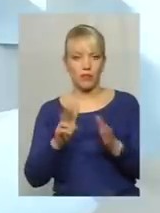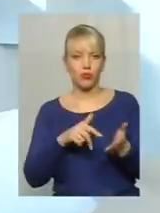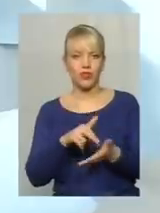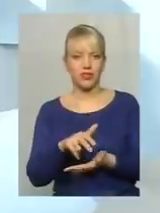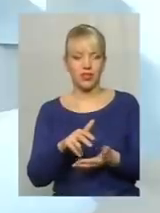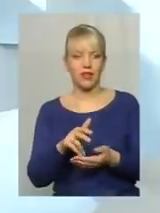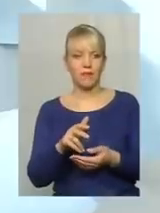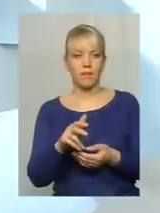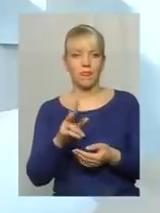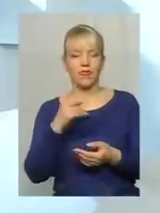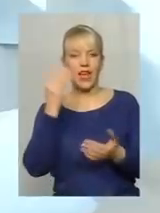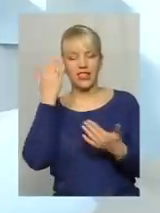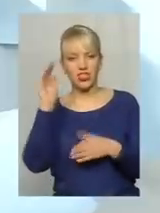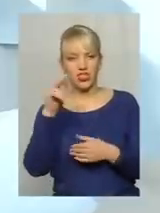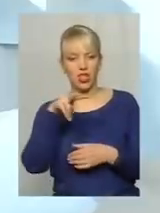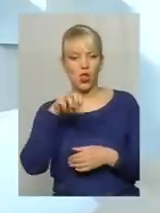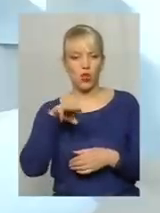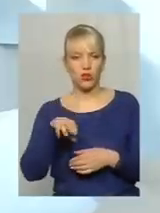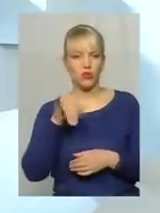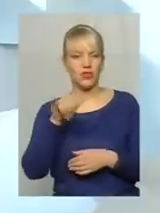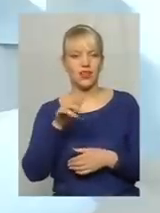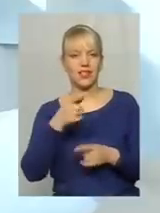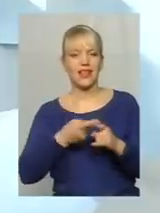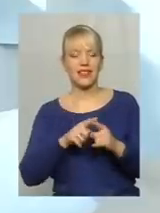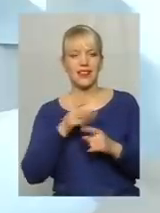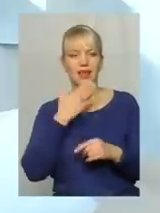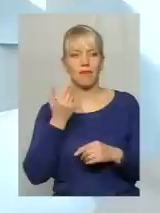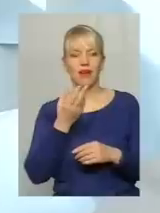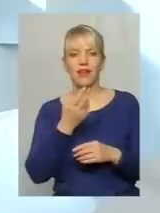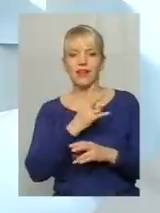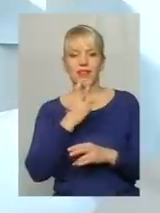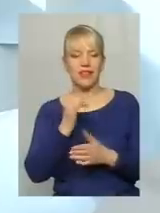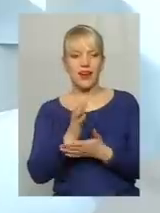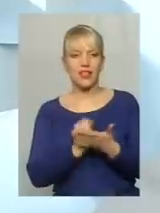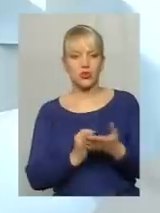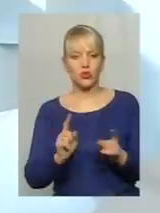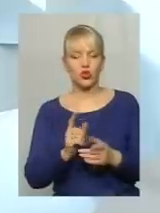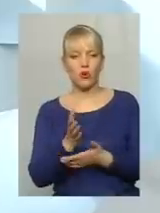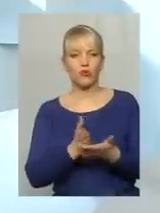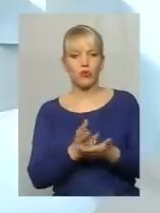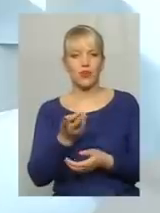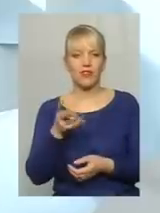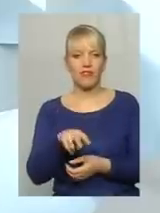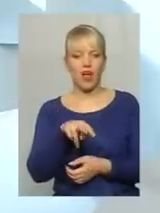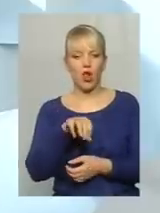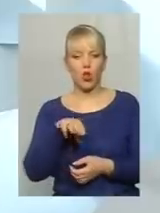чийсь інший лот. У них на те немає ні ресурсу для того, щоб обслуговувати два лоти, ні людського,